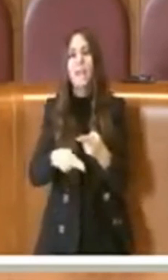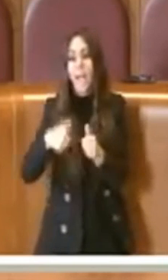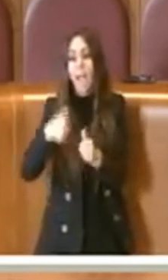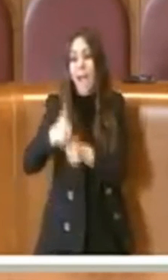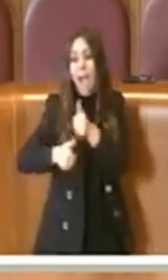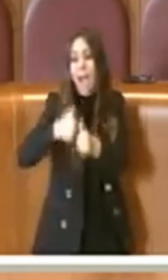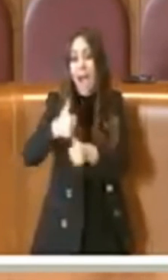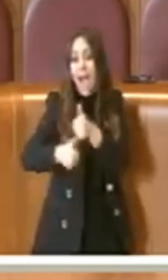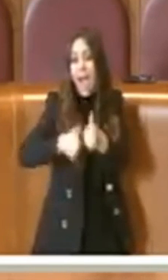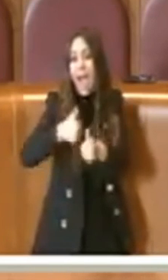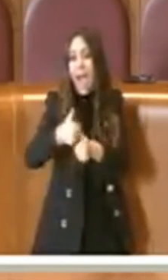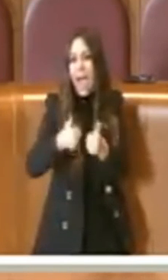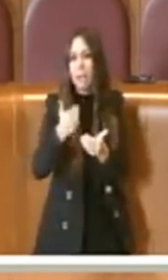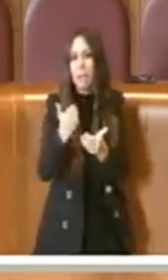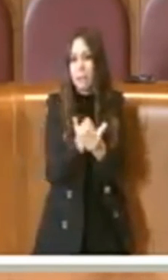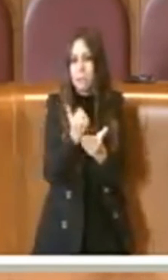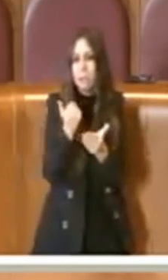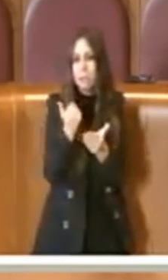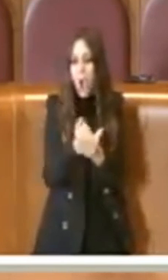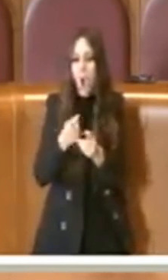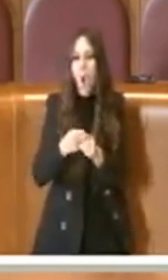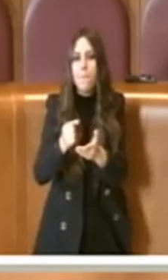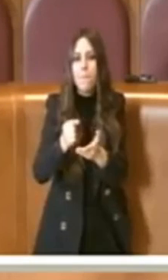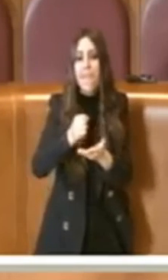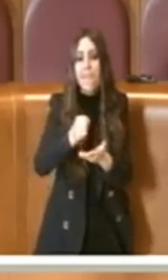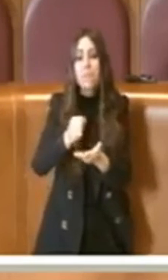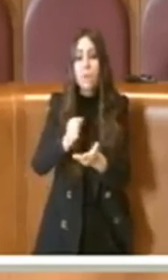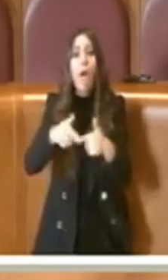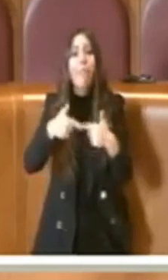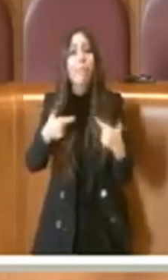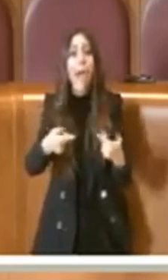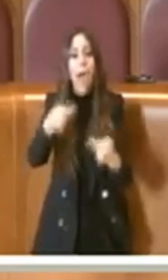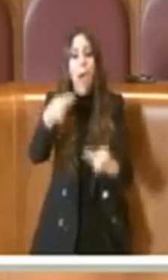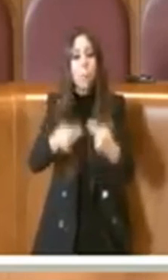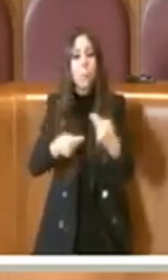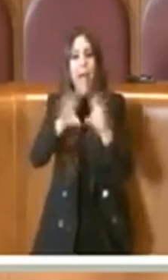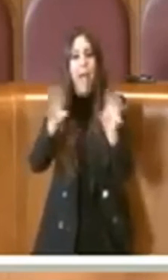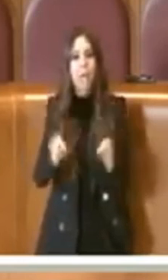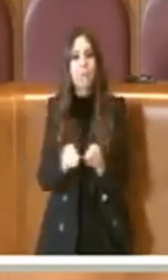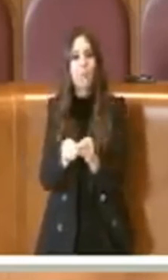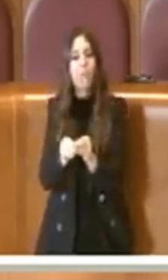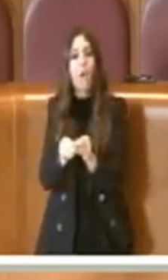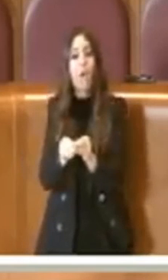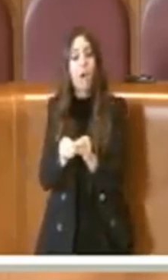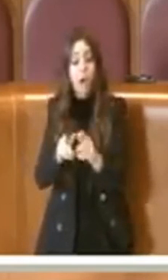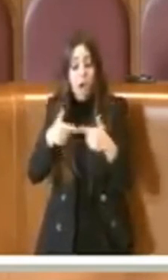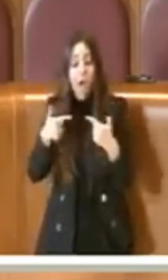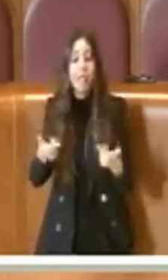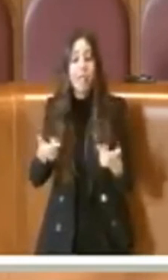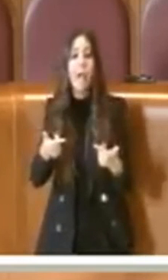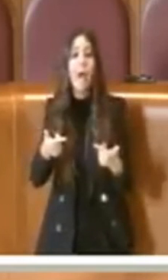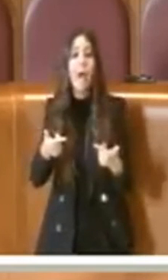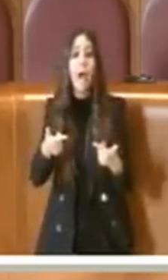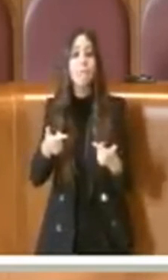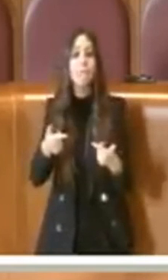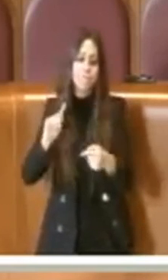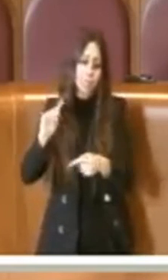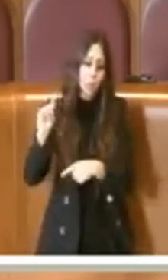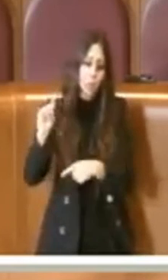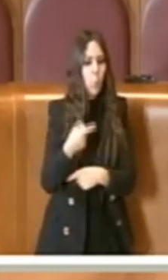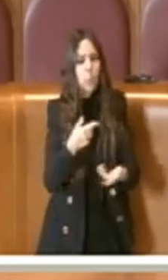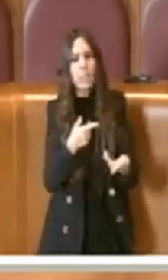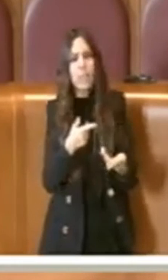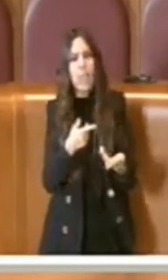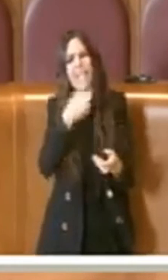anno, avere maggiori risorse da mettere a disposizione il bilancio, a disposizione di tutti, indipendentemente dal colore politico,